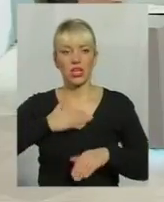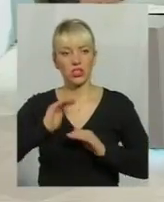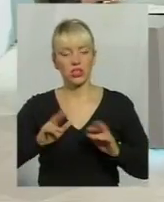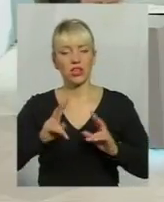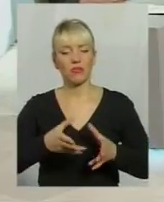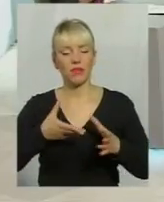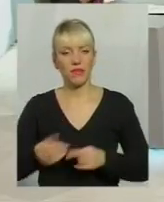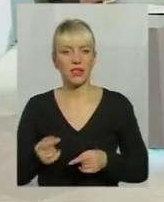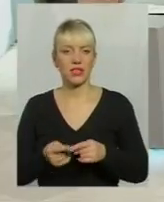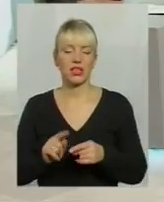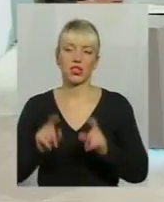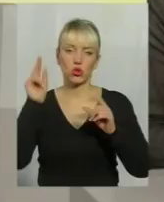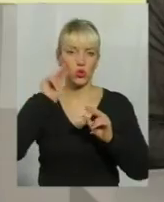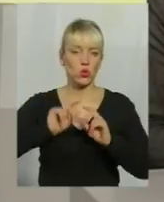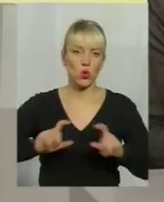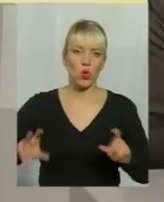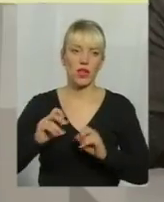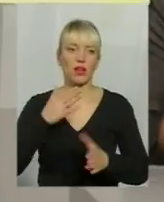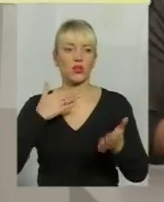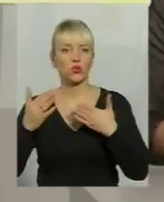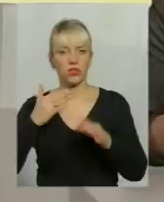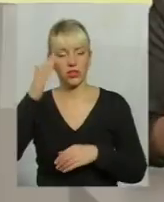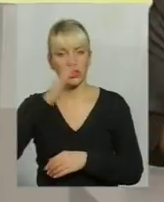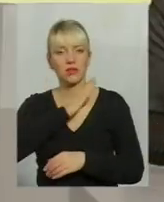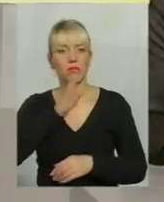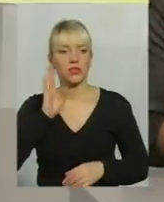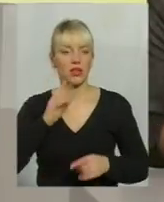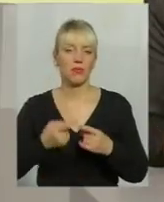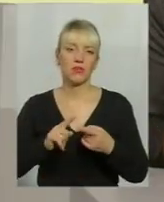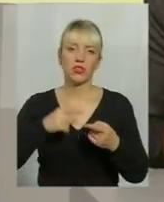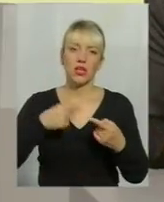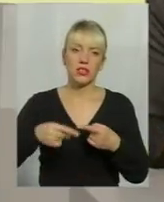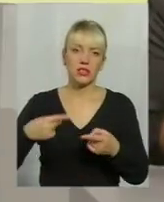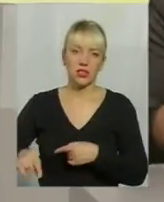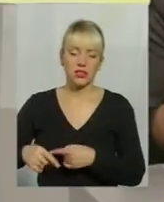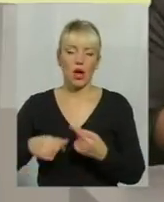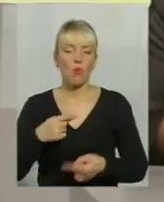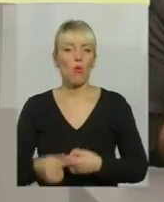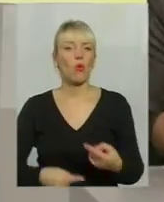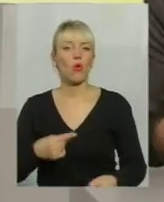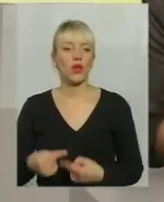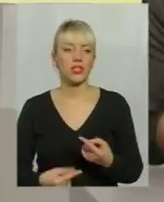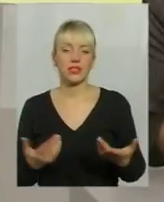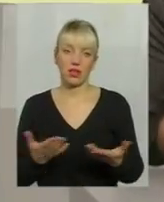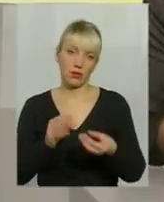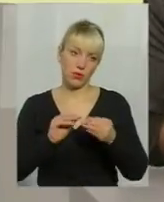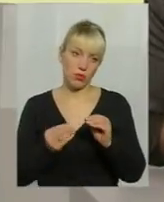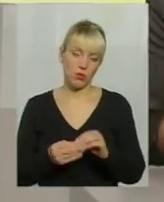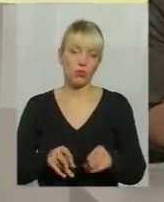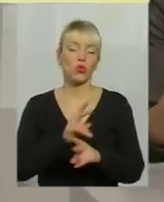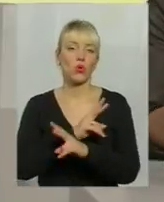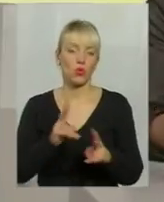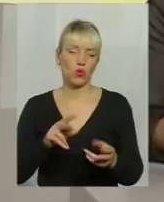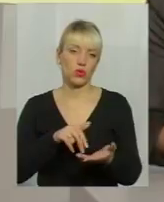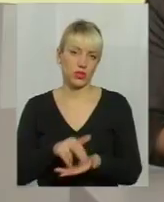школа, як стосунки з батьками, ця різниця поколінь. З якими проблемами до кого йти?